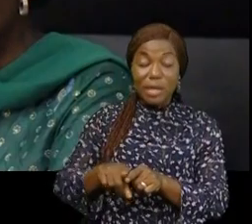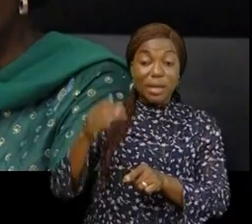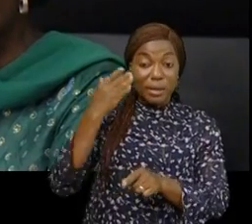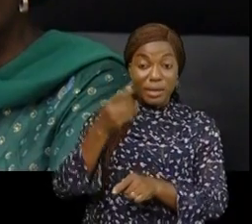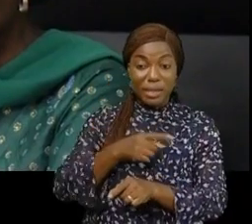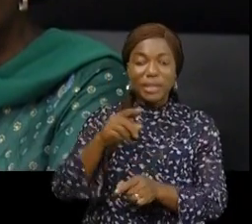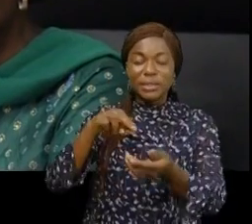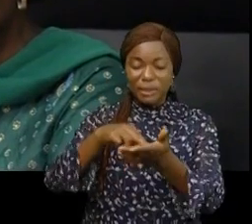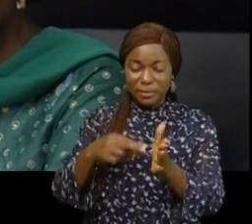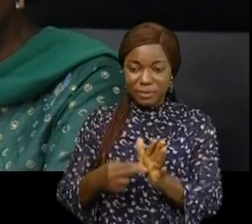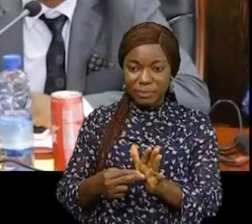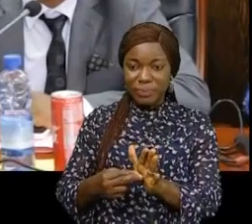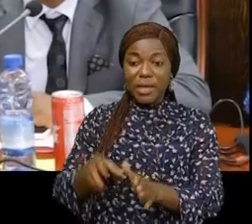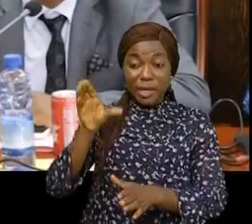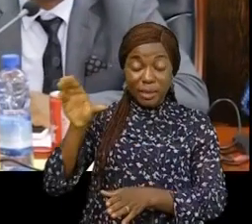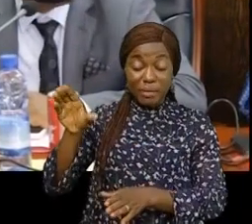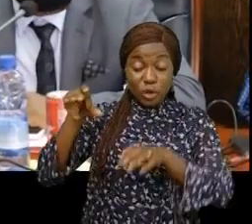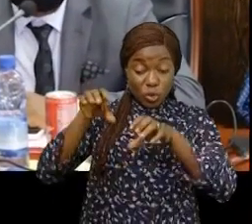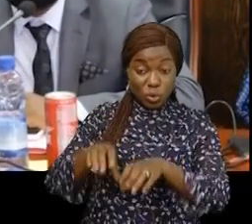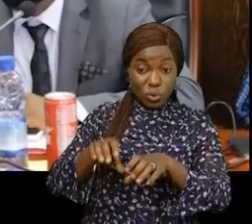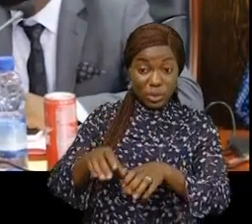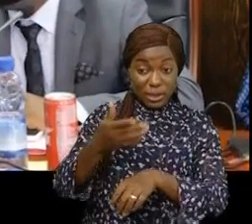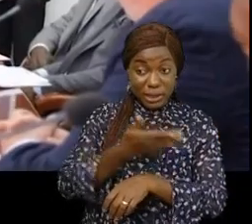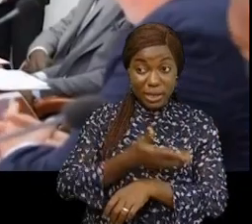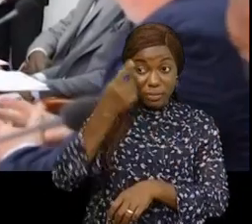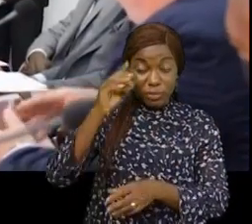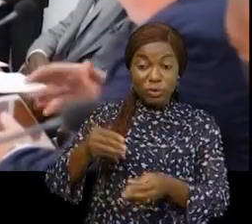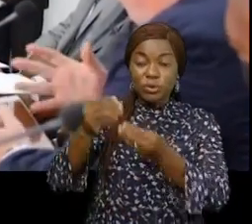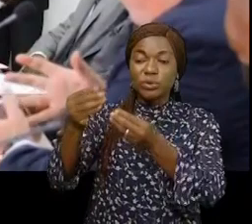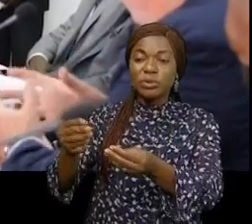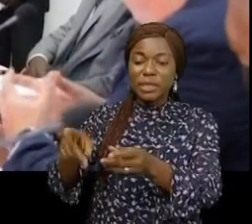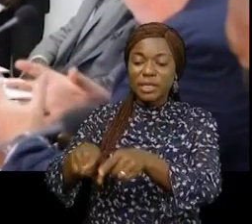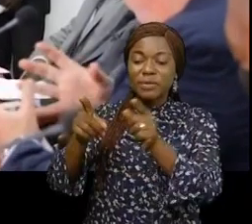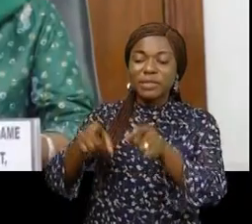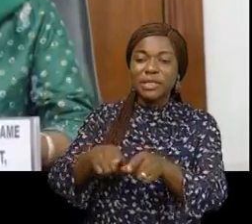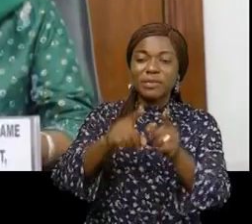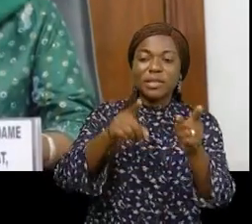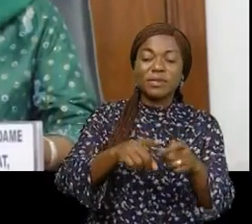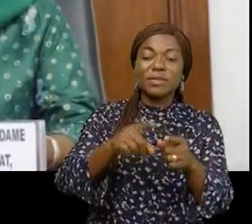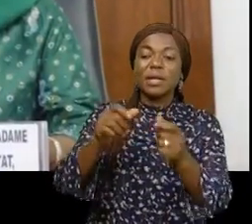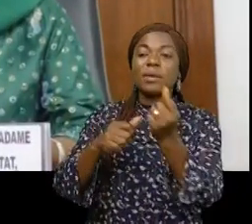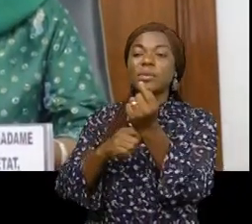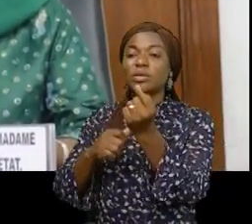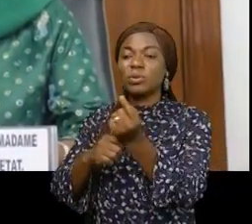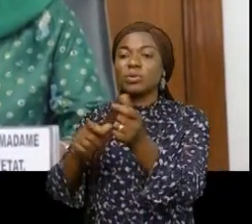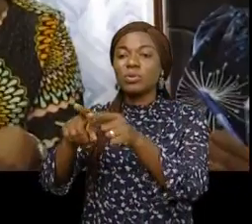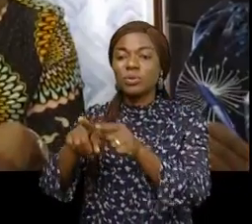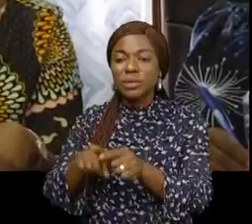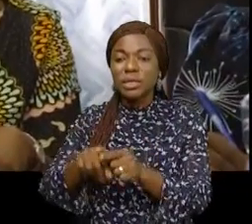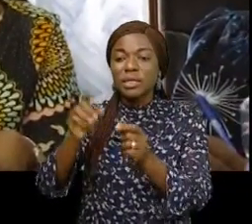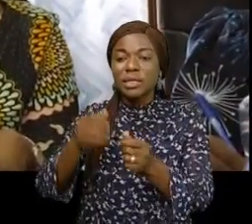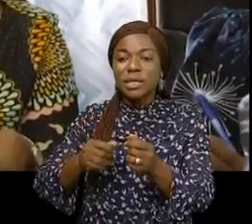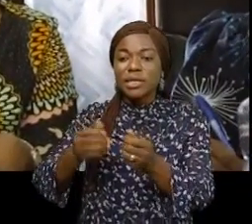'amener cette institution financière à octroyer du crédit dans le coin et récoin du pays à ceux qui vont remplir les conditions